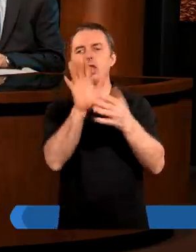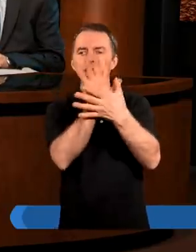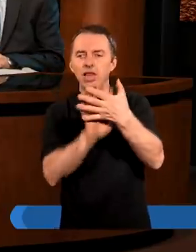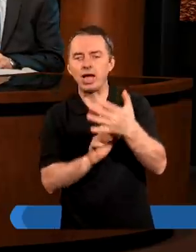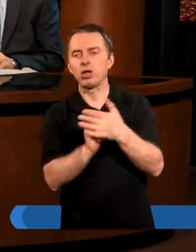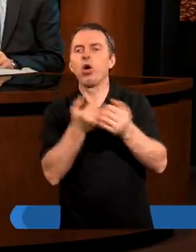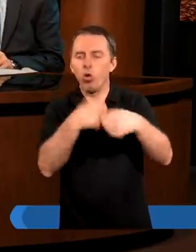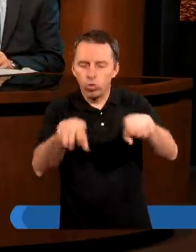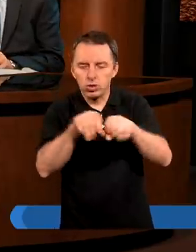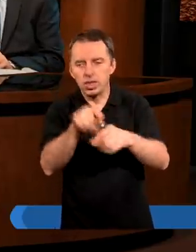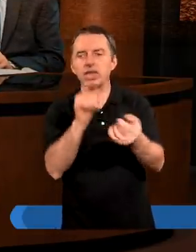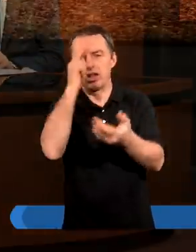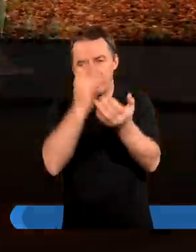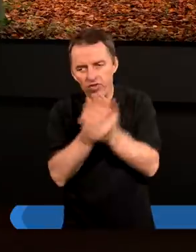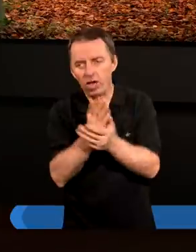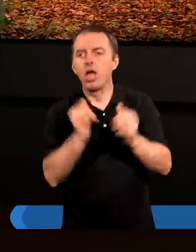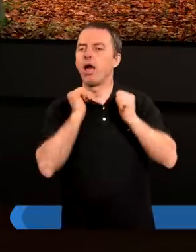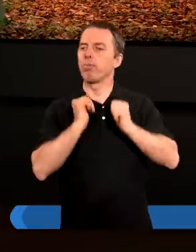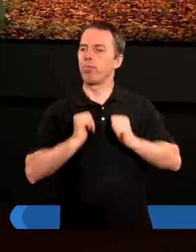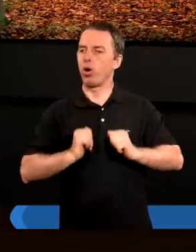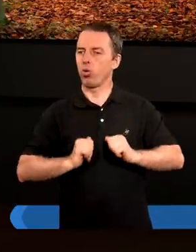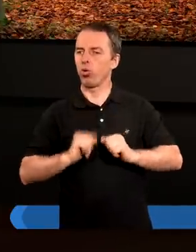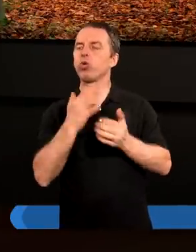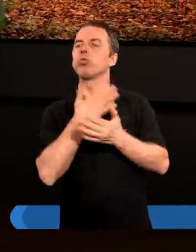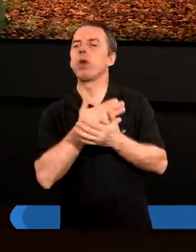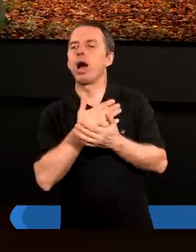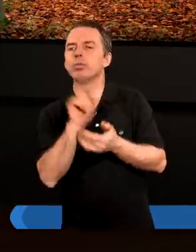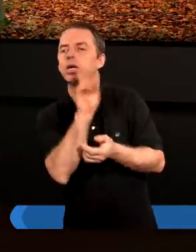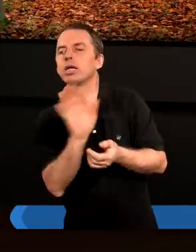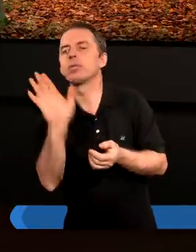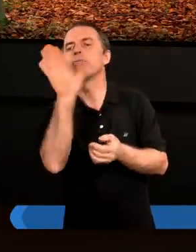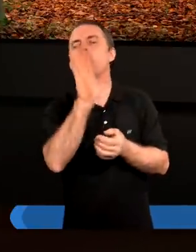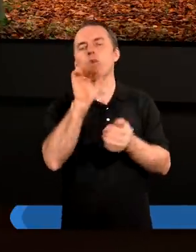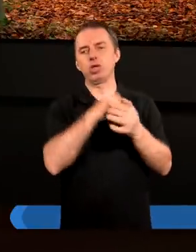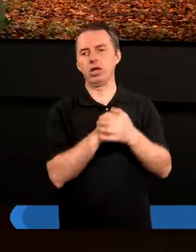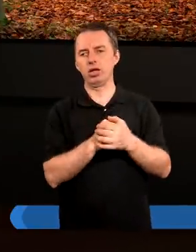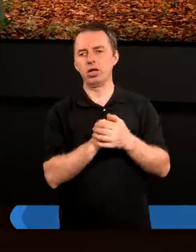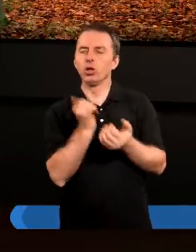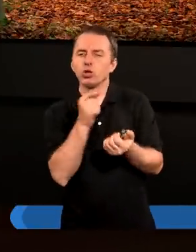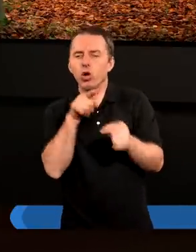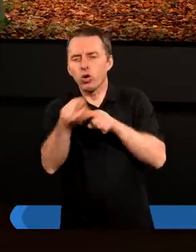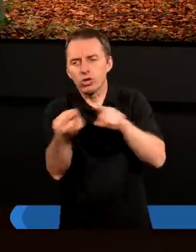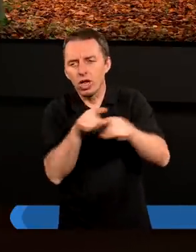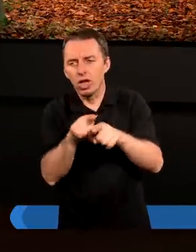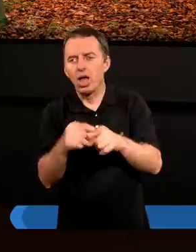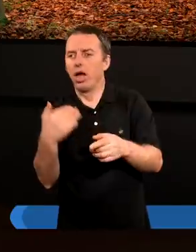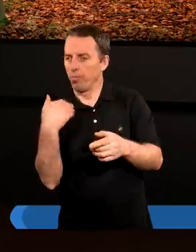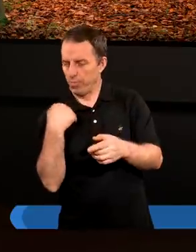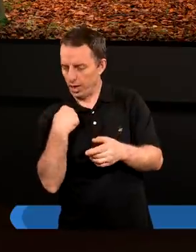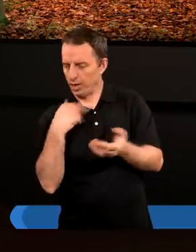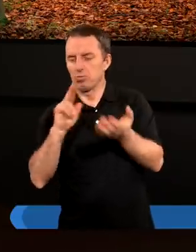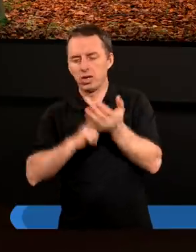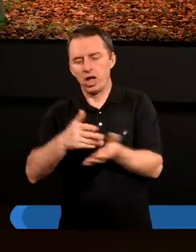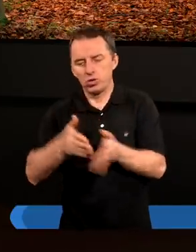Usprawiedliwieni wtedy z wiary pokój mamy z Bogiem. To znaczy, byliśmy na